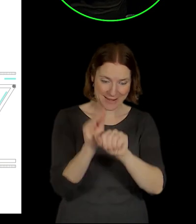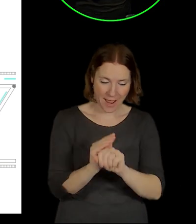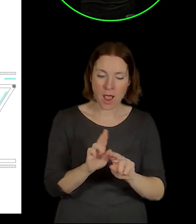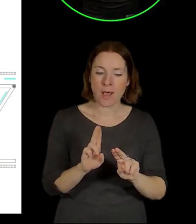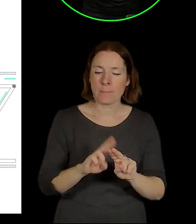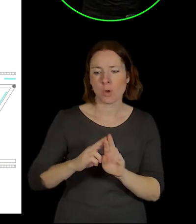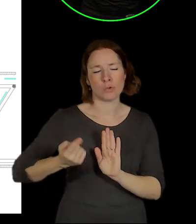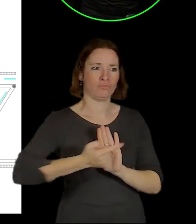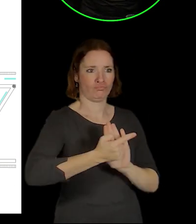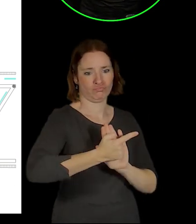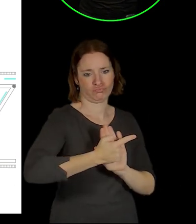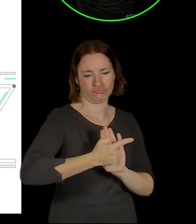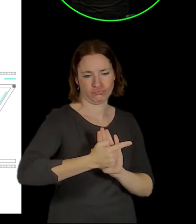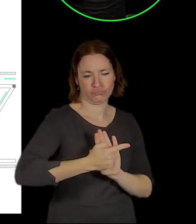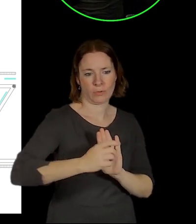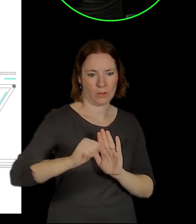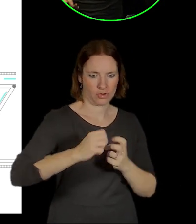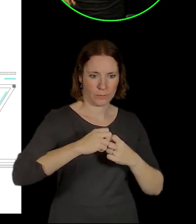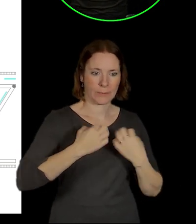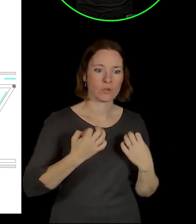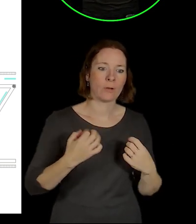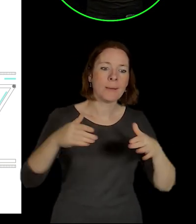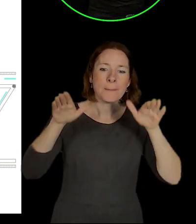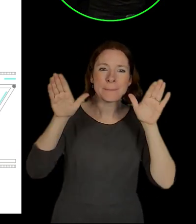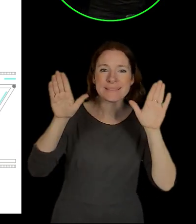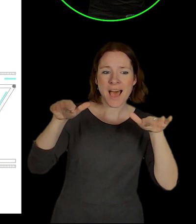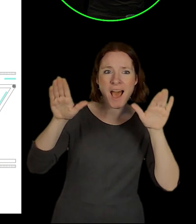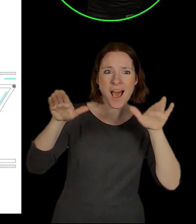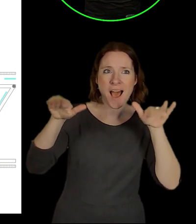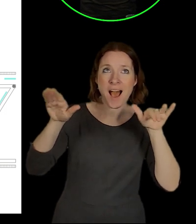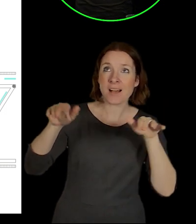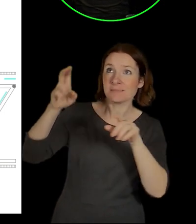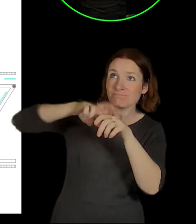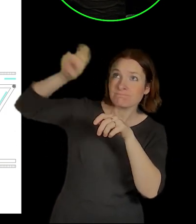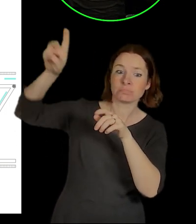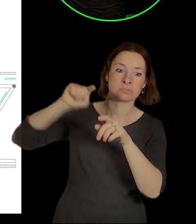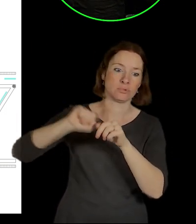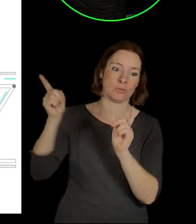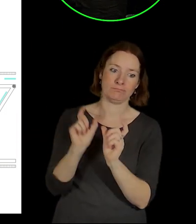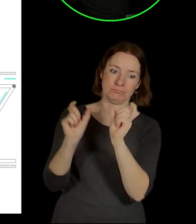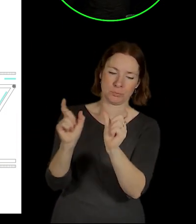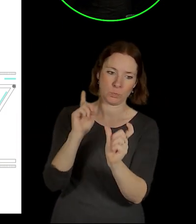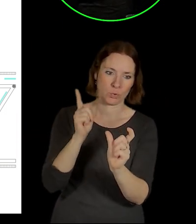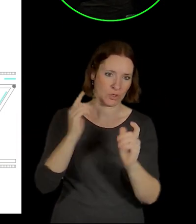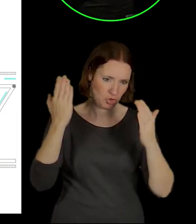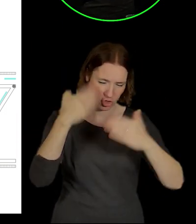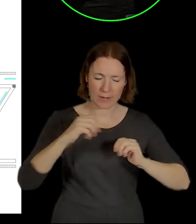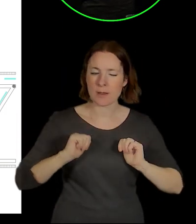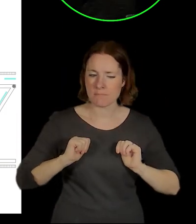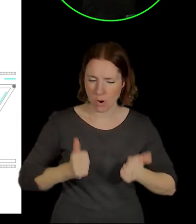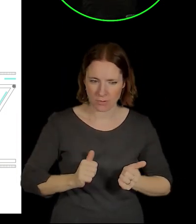vypořádali s tradičním problémem ptáků, který se objevil v té době úplně všudečerný most, ten je tím